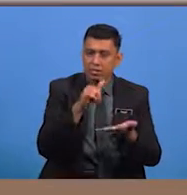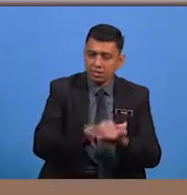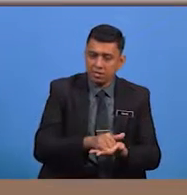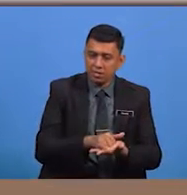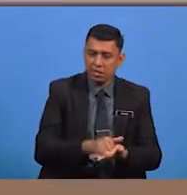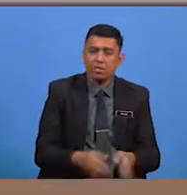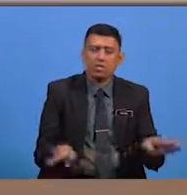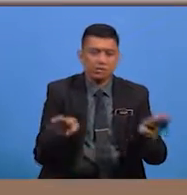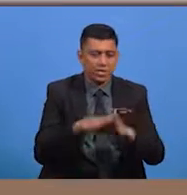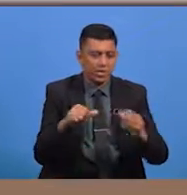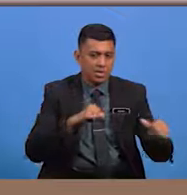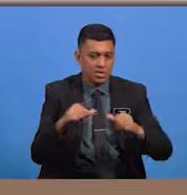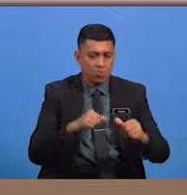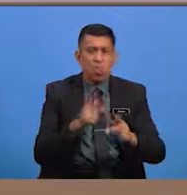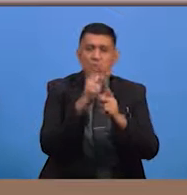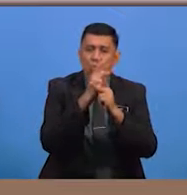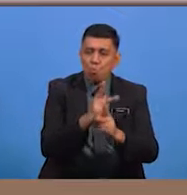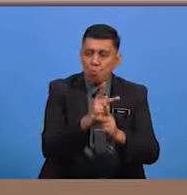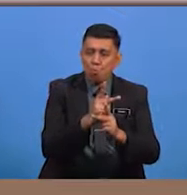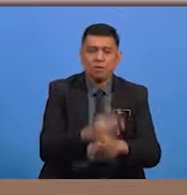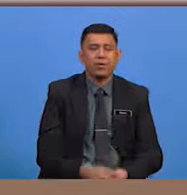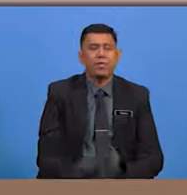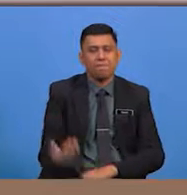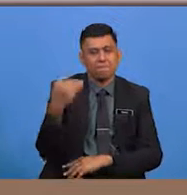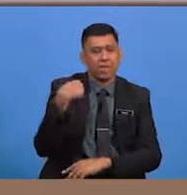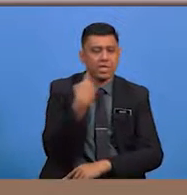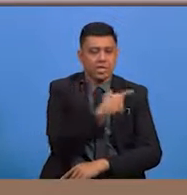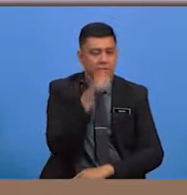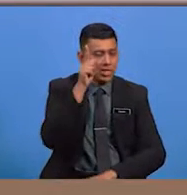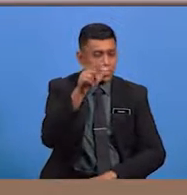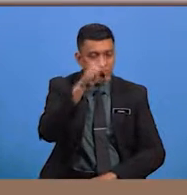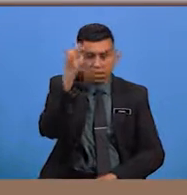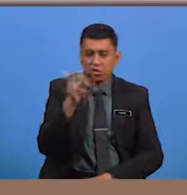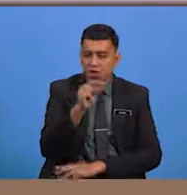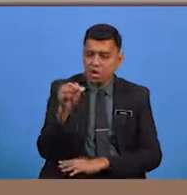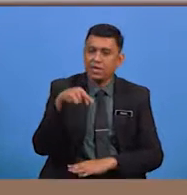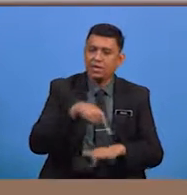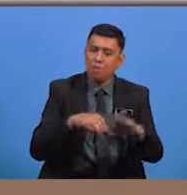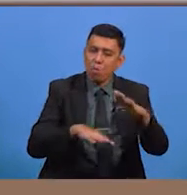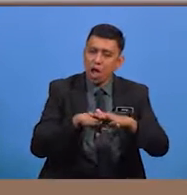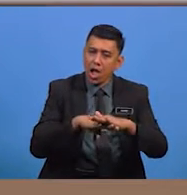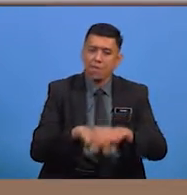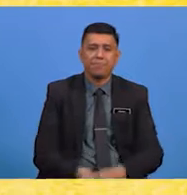itu, sebagai aktiviti pengukuhan Mari kita lihat soalan di bawah